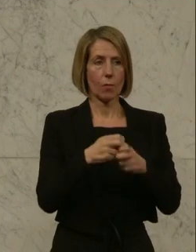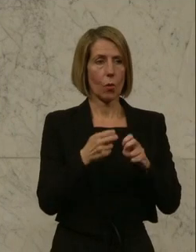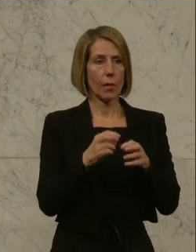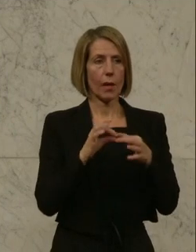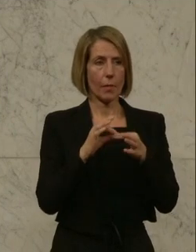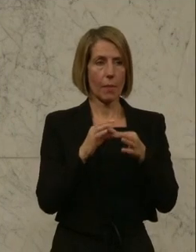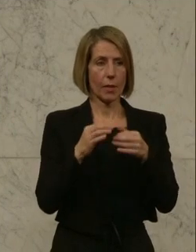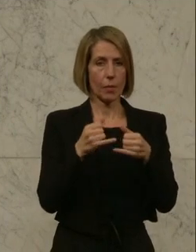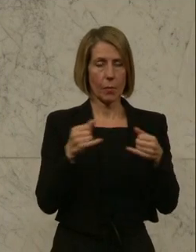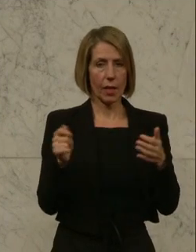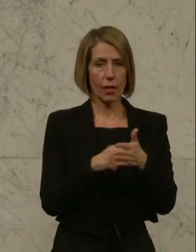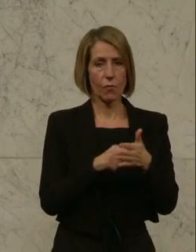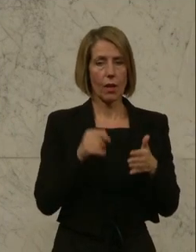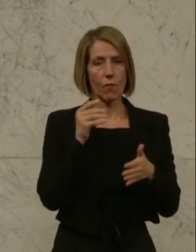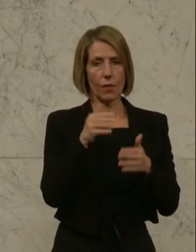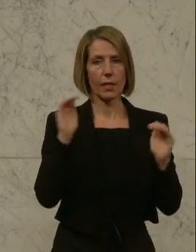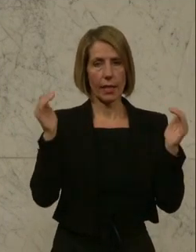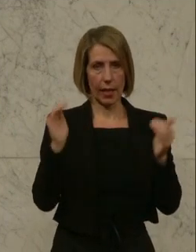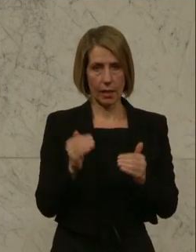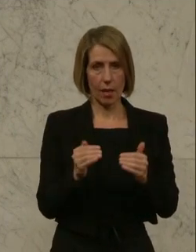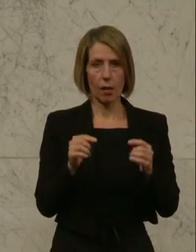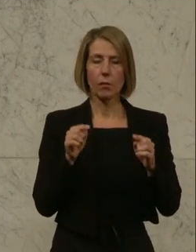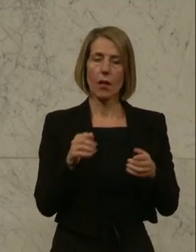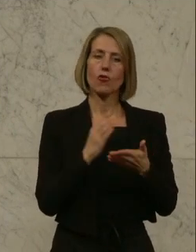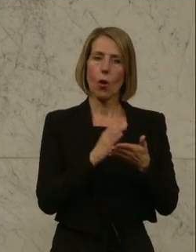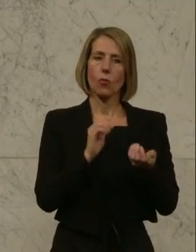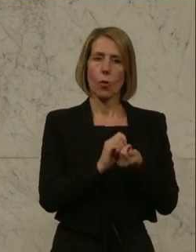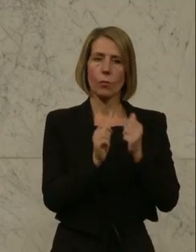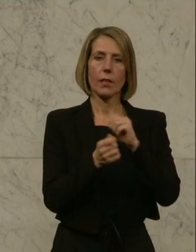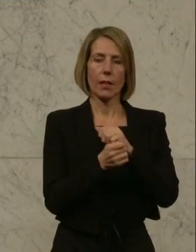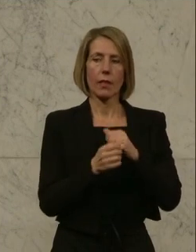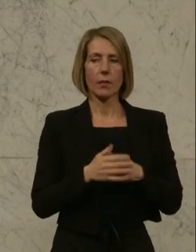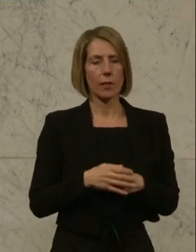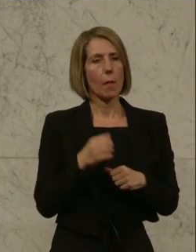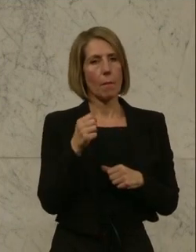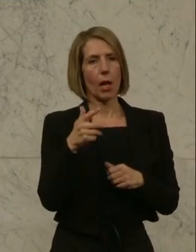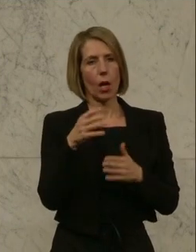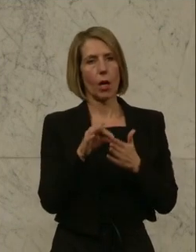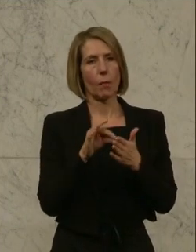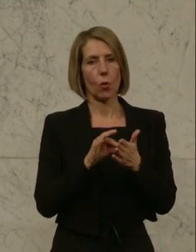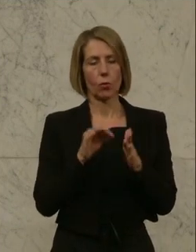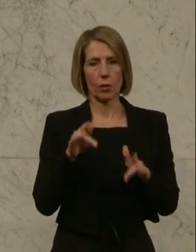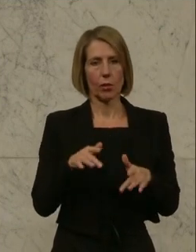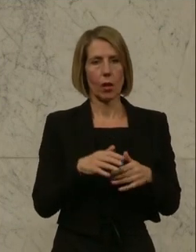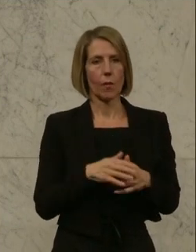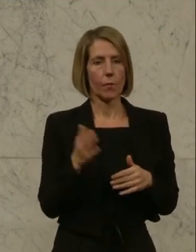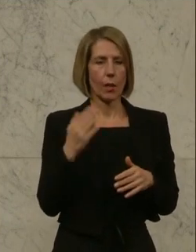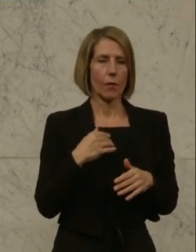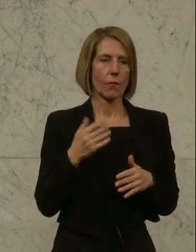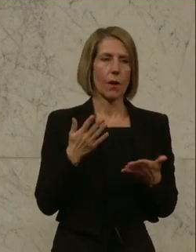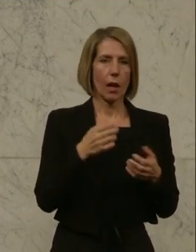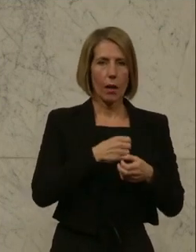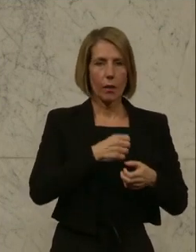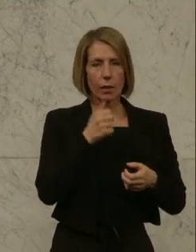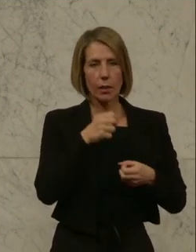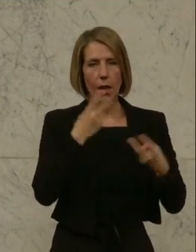einhergehen, geringer werden. Und das ist hier umgesetzt in mehreren Punkten. Es beginnt einmal damit, dass bis jetzt unklar war, eine Briefwahl,